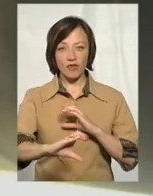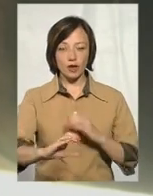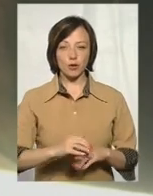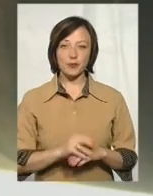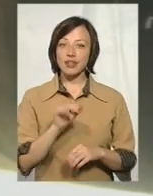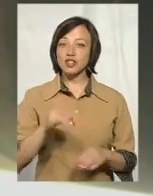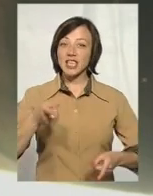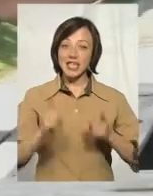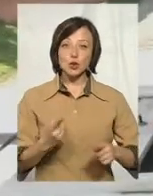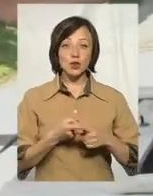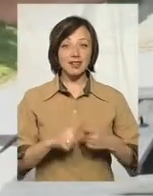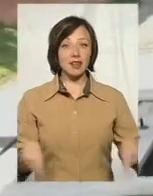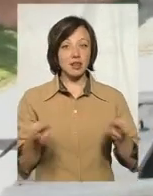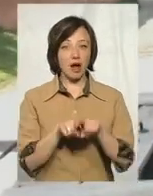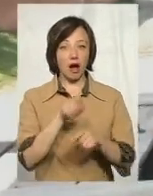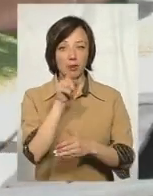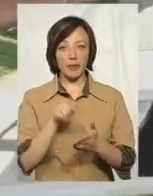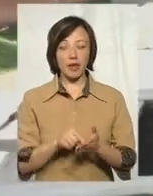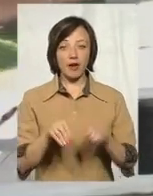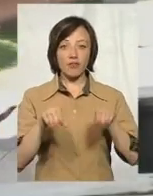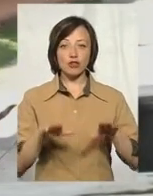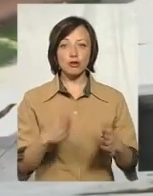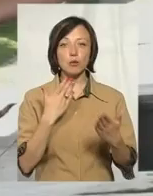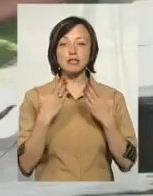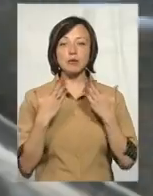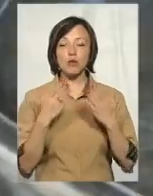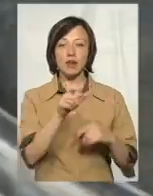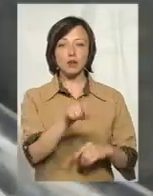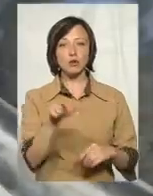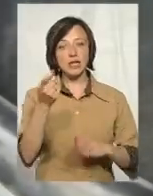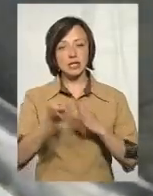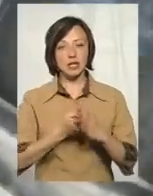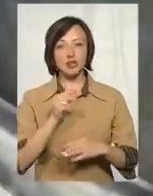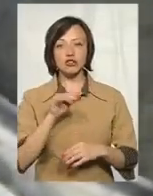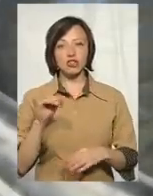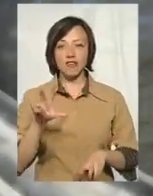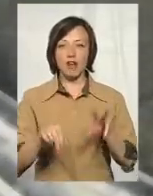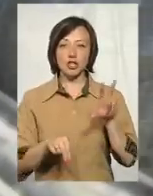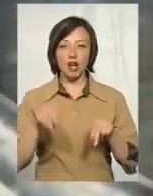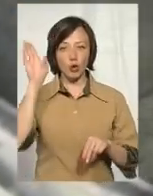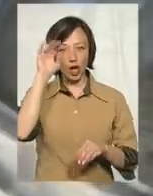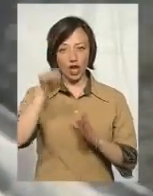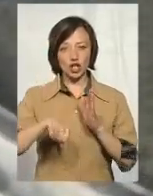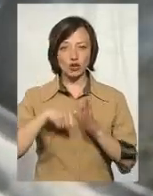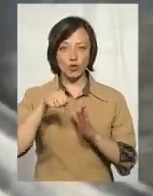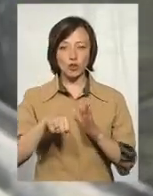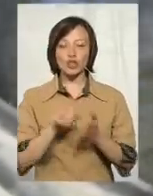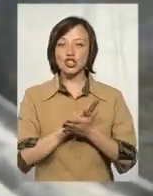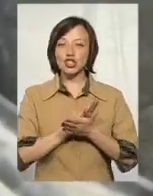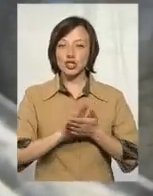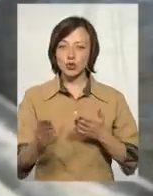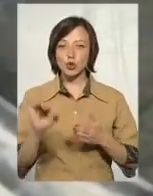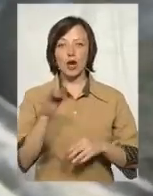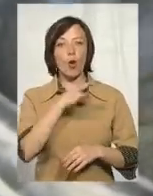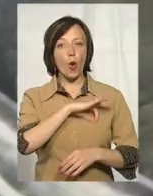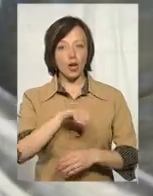Та чи дійсно це так? Ми вирішили поспілкуватись з краянами, щоб дізнатися, чи вважають вони криничну воду джерельно чистою